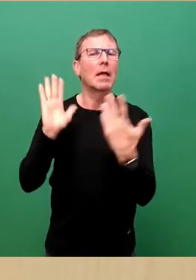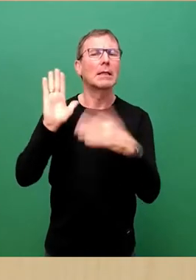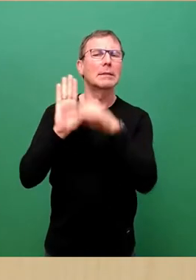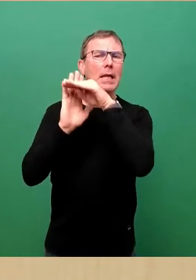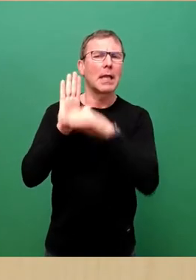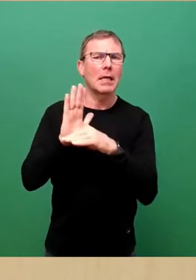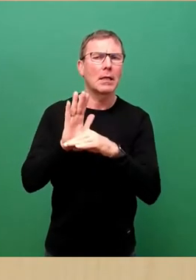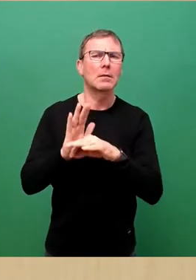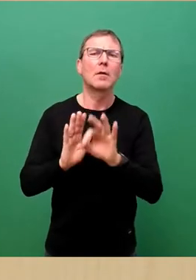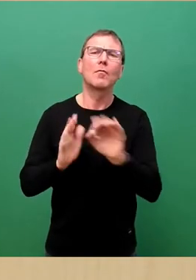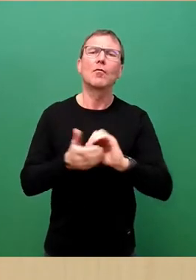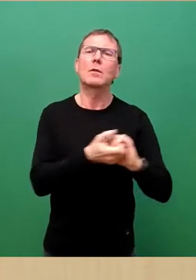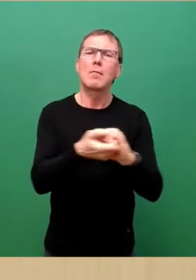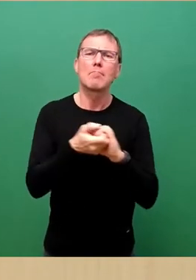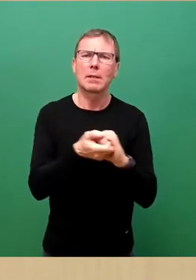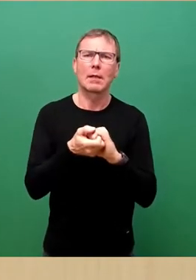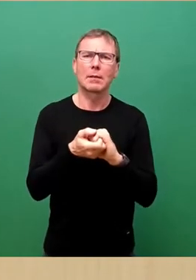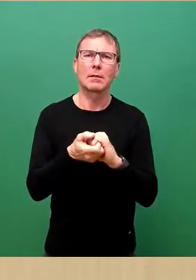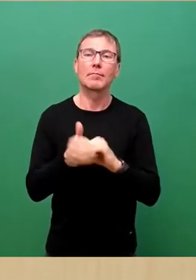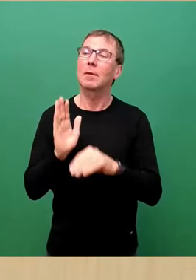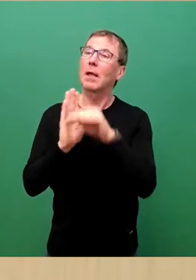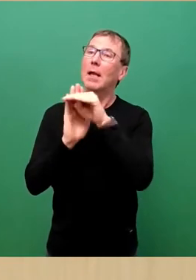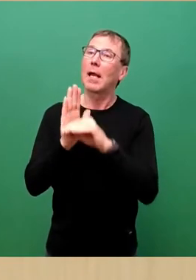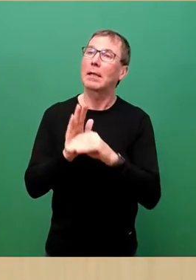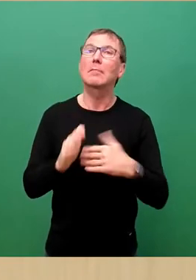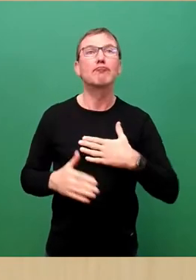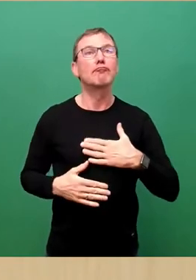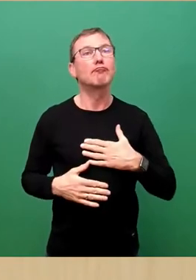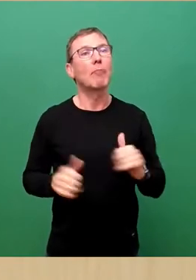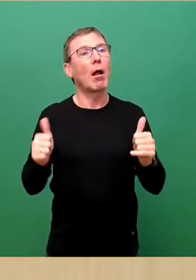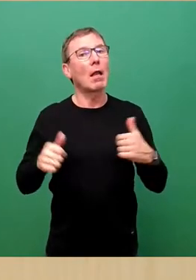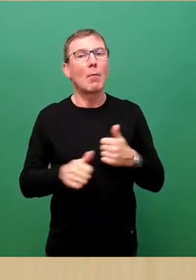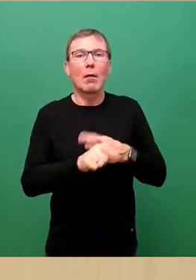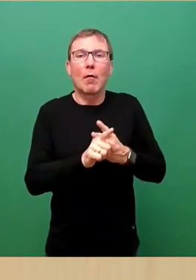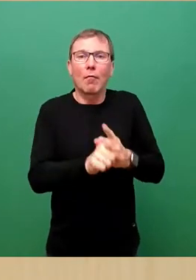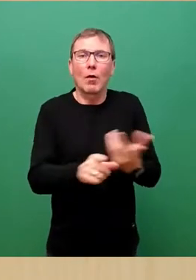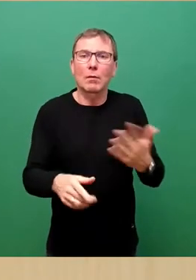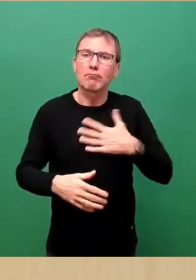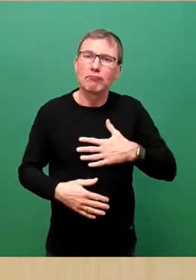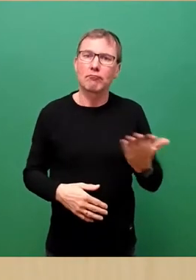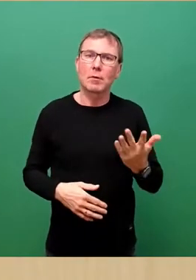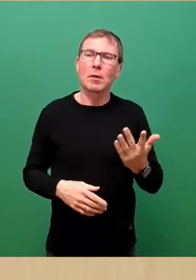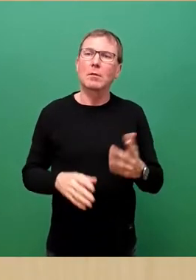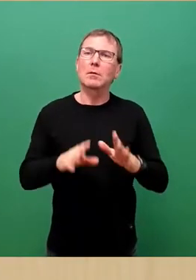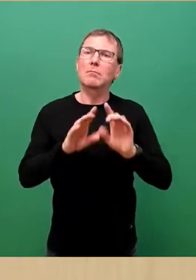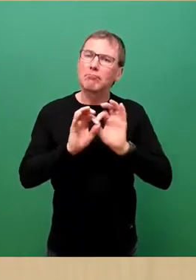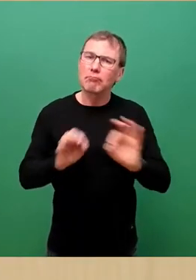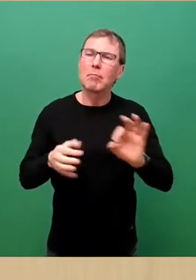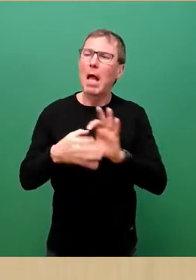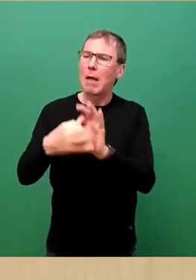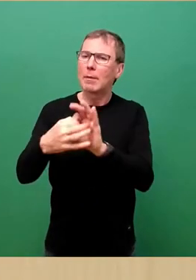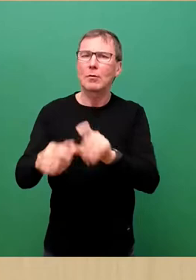Miteinander. Regeln, die mich heilsam leben lassen und ebenso eine heilsame Beziehung zu meinem